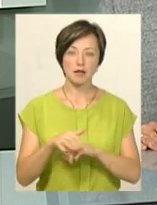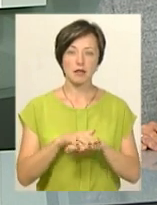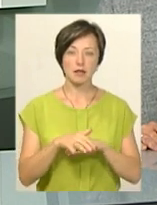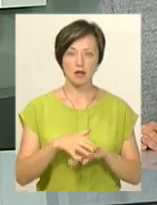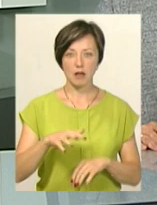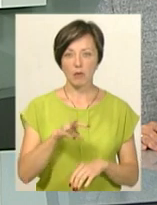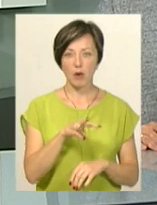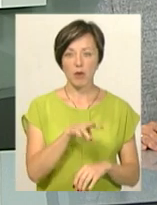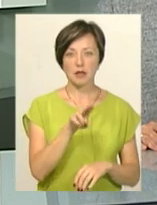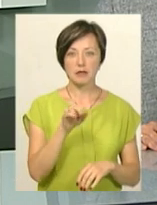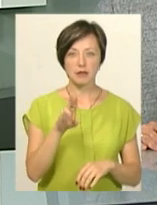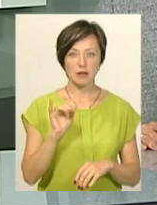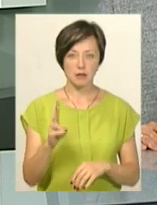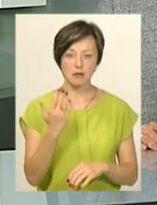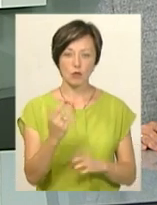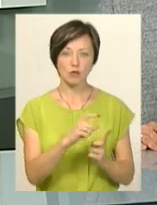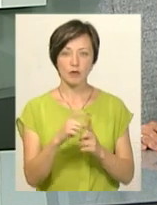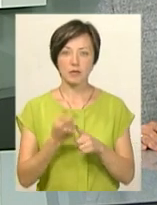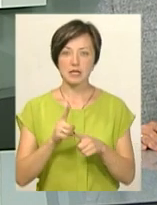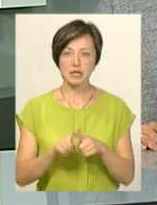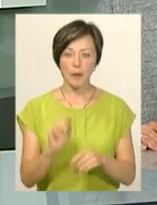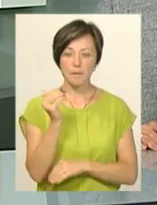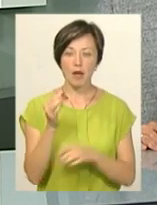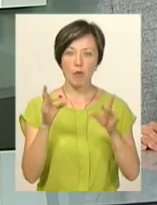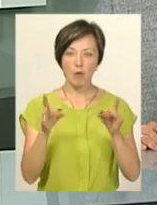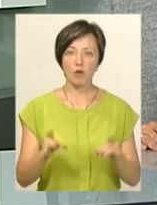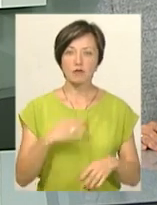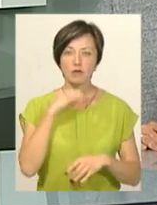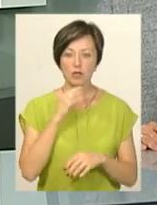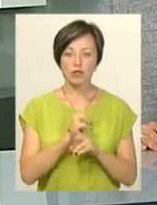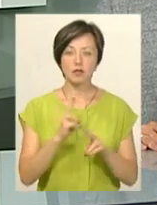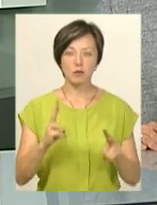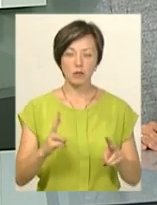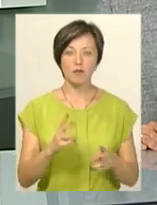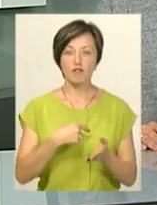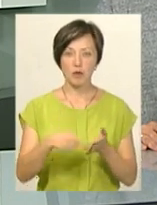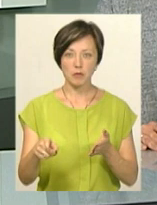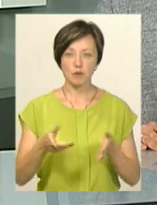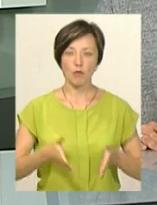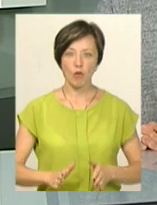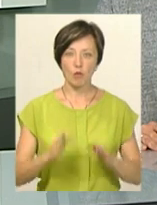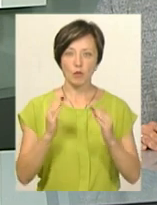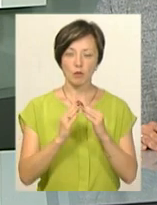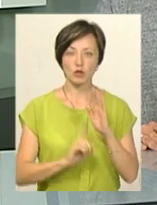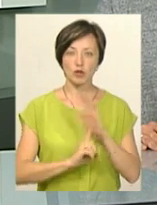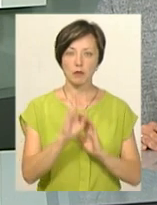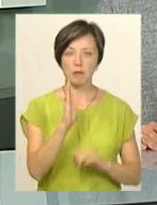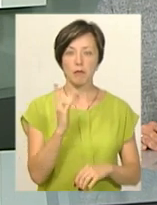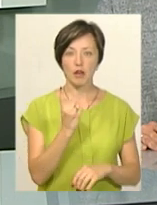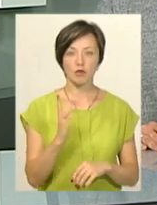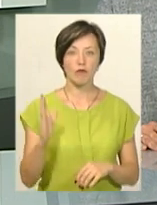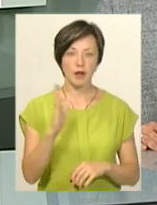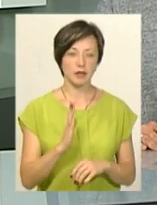населення Микола Дідик. За його словами, цих бебі-боксів наразі вистачить для тих жінок, яких виписали з пологових, починаючи з 1